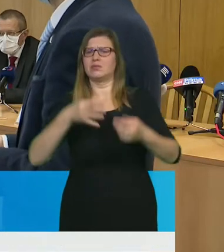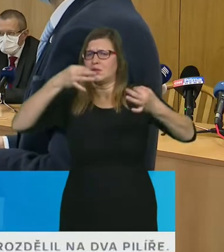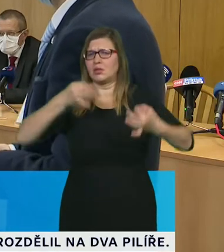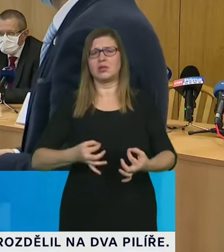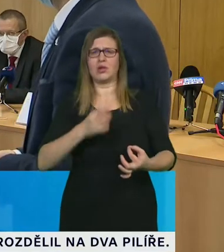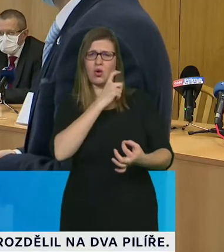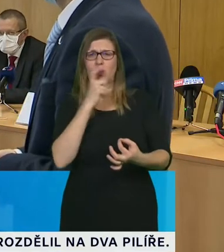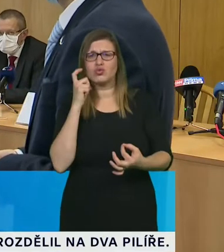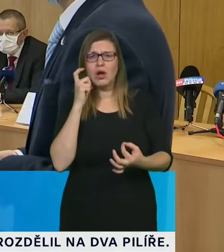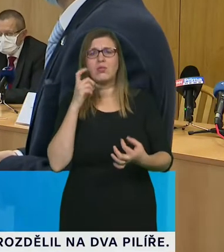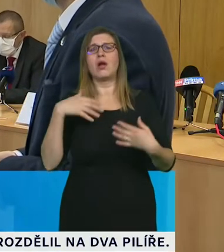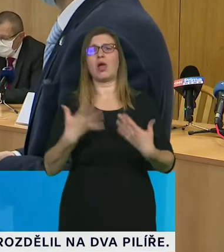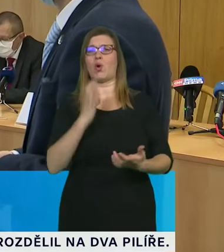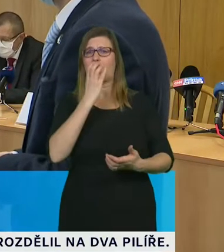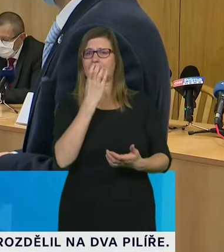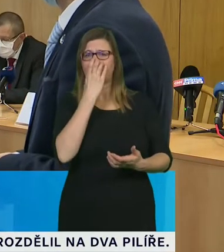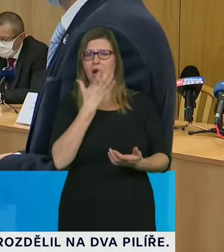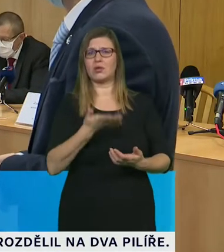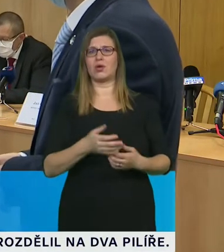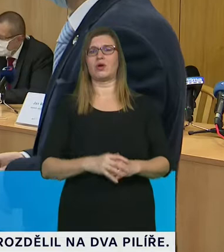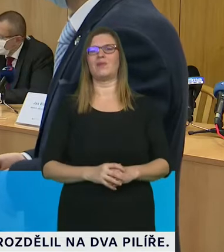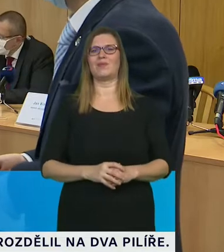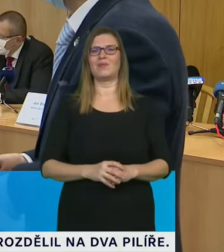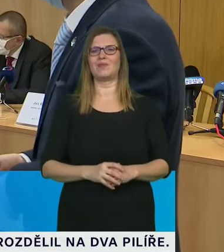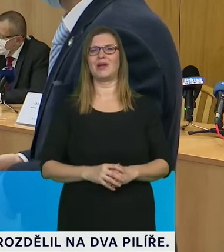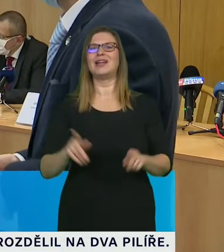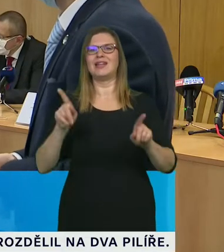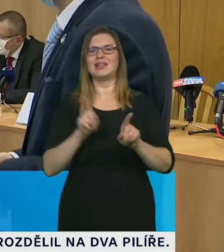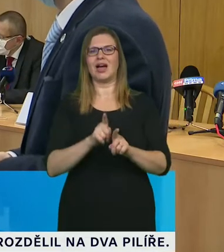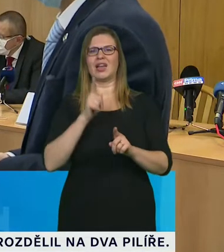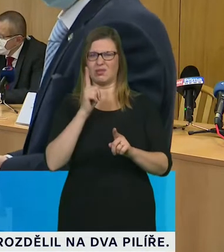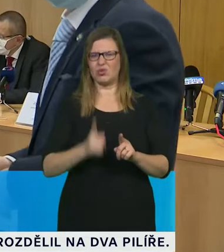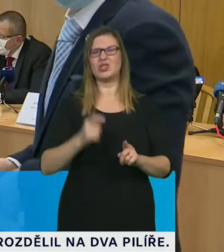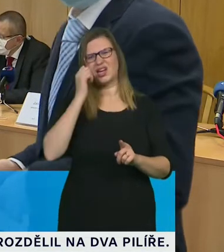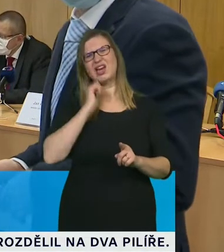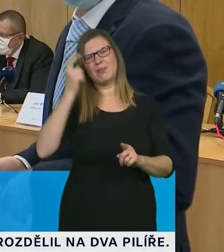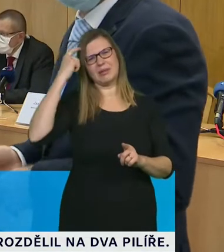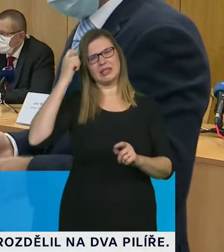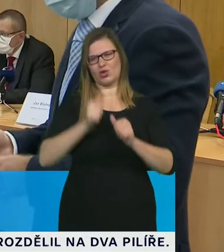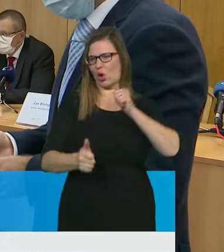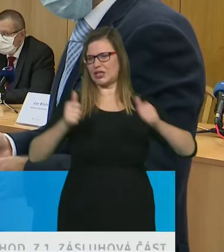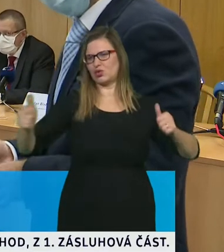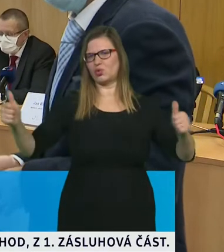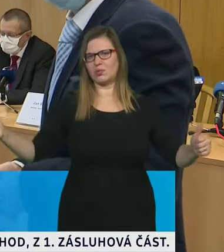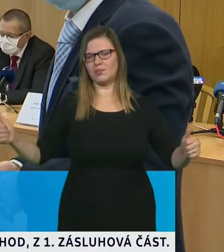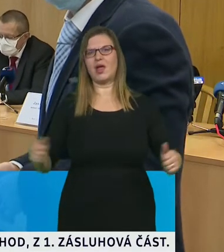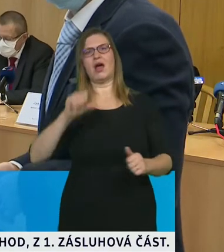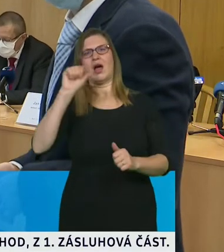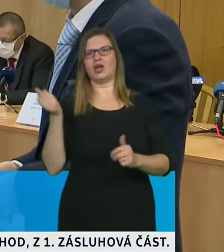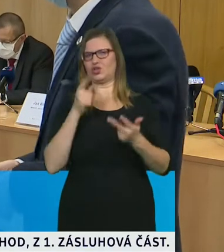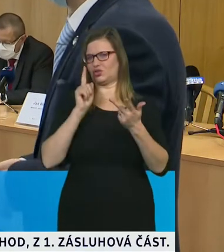nebo respirátorem, dodržováním rozestupu a pravidelným mytím rukou.